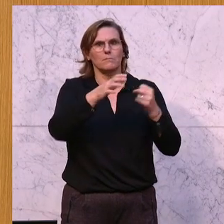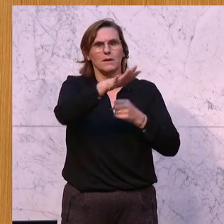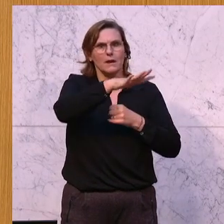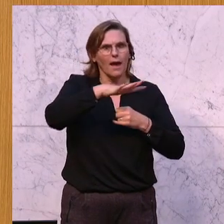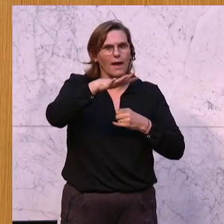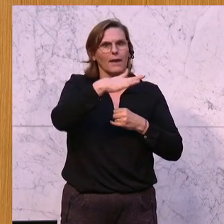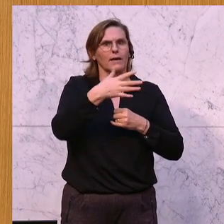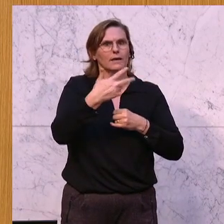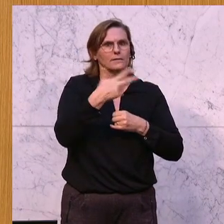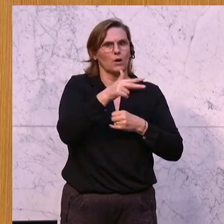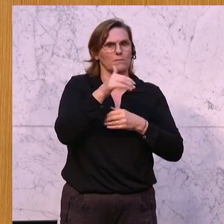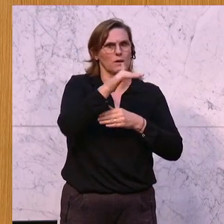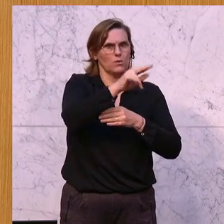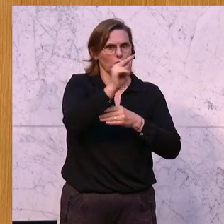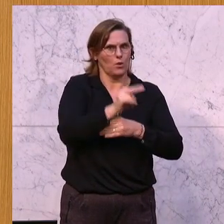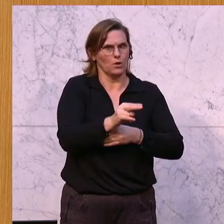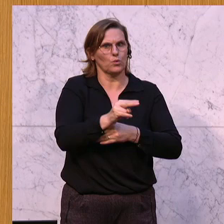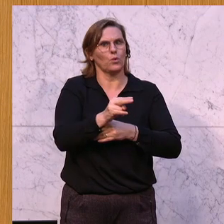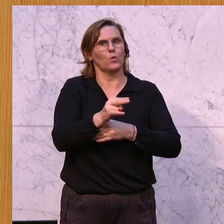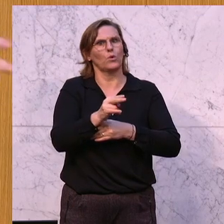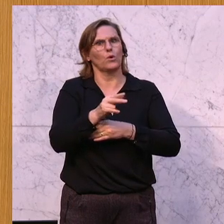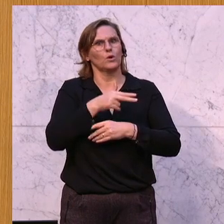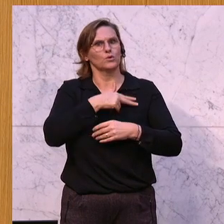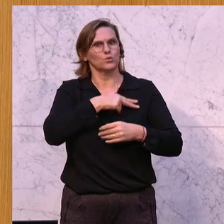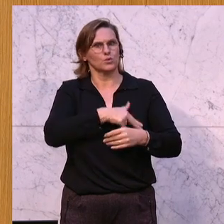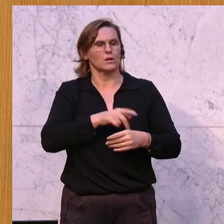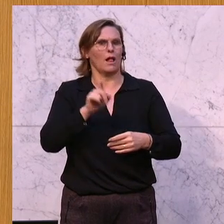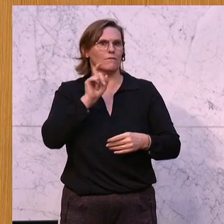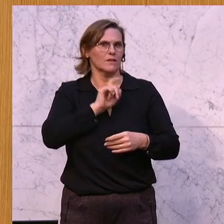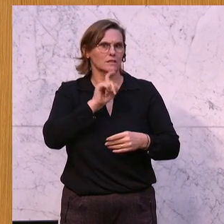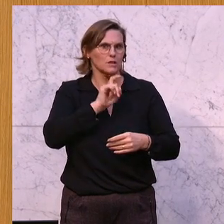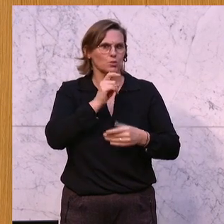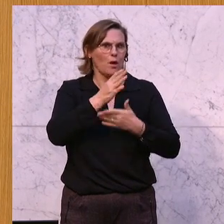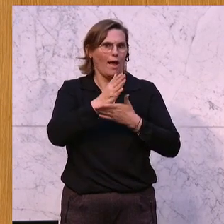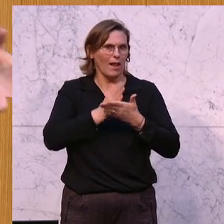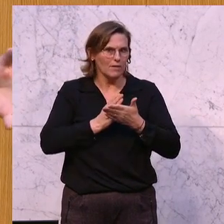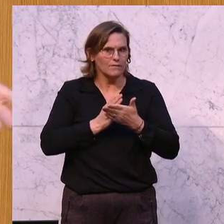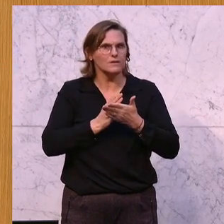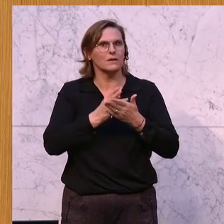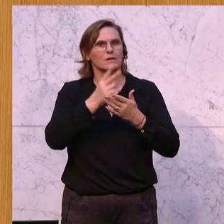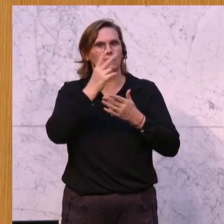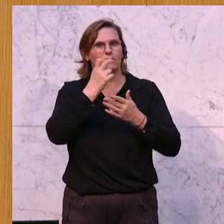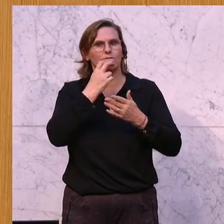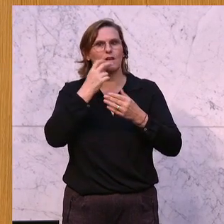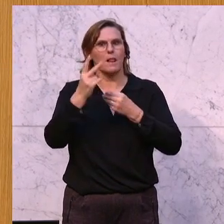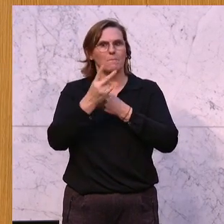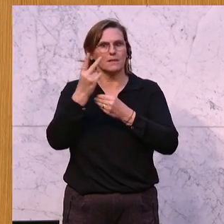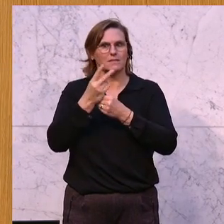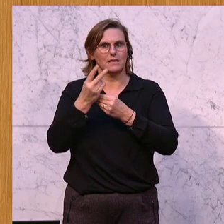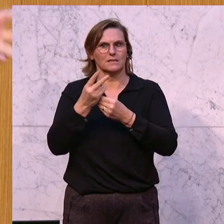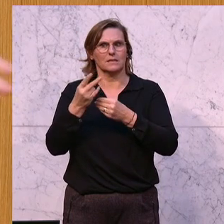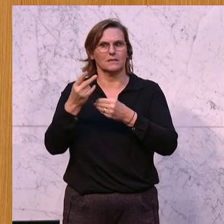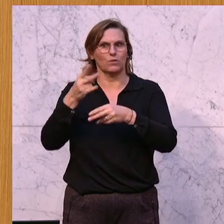Millionen Euro für die Sozialversicherung vorgesehen. Also gerade einmal die Hälfte. Dabei wollen wir ja eigentlich eine Umlenkung der Patientenströme aus dem